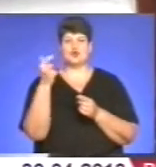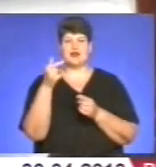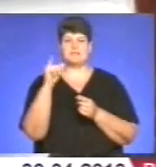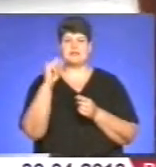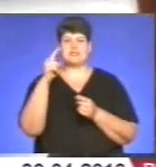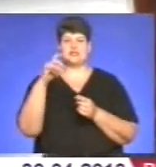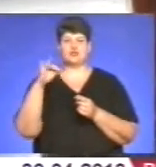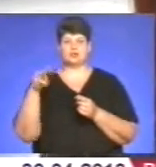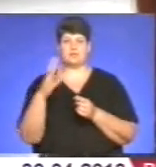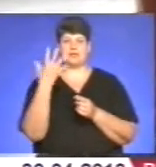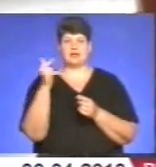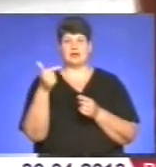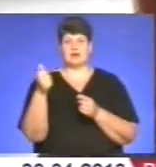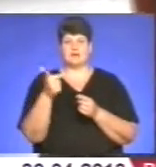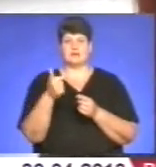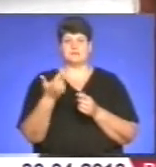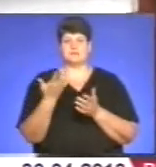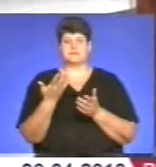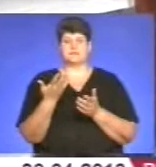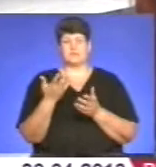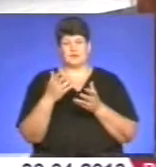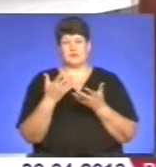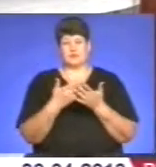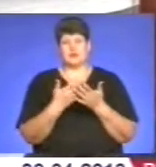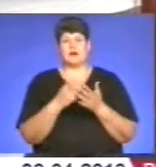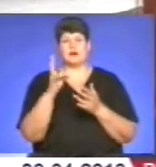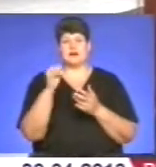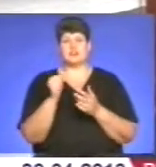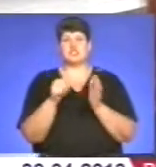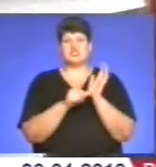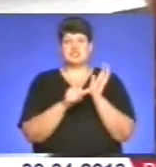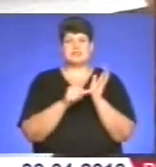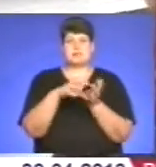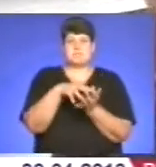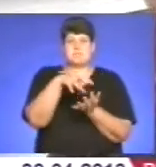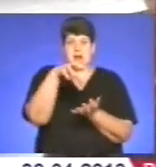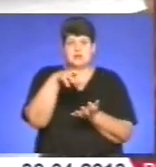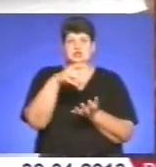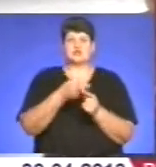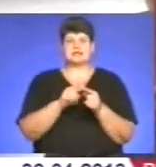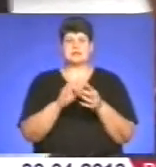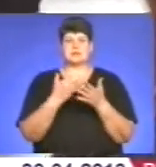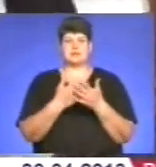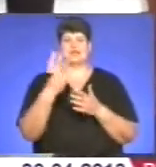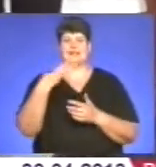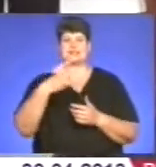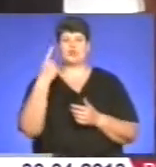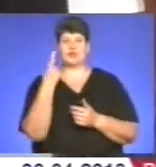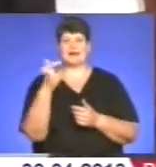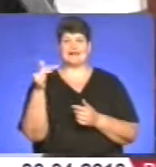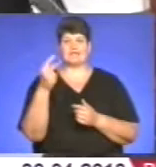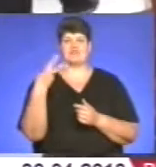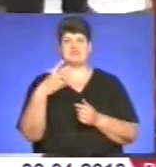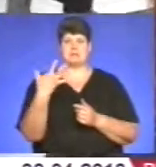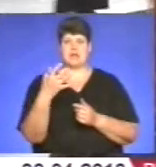гривень, 3 ложки олії – гривня 40. На 6 пасок це буде виходити сума – 31 гривня, 25